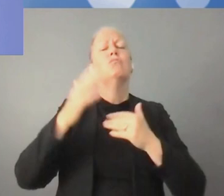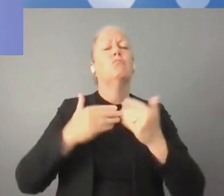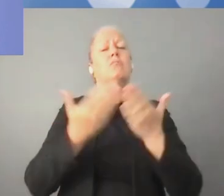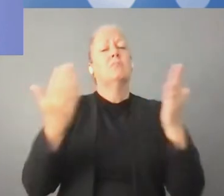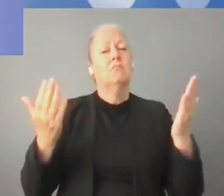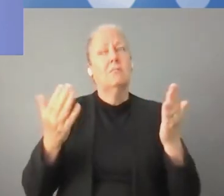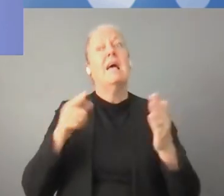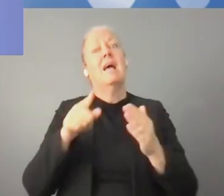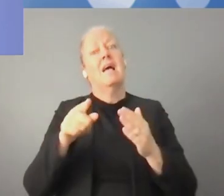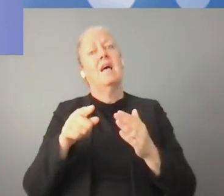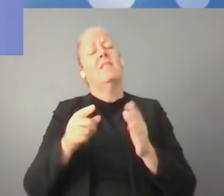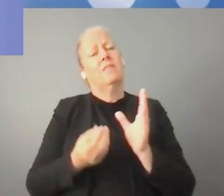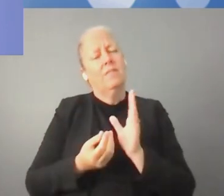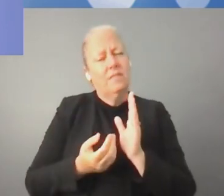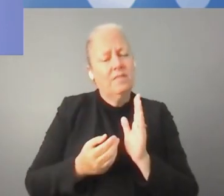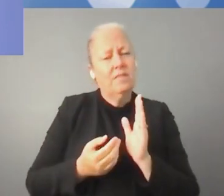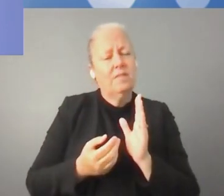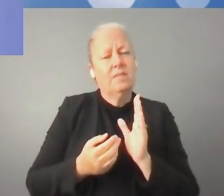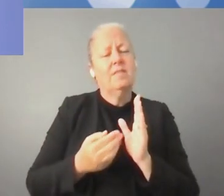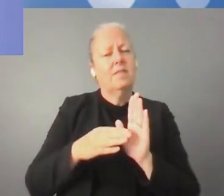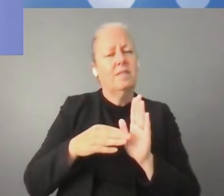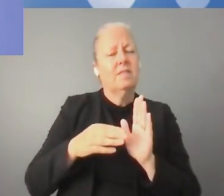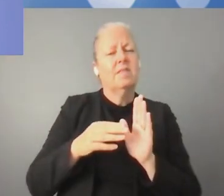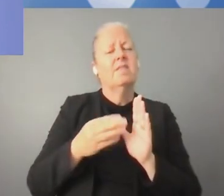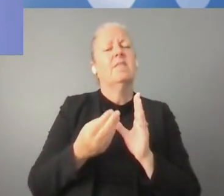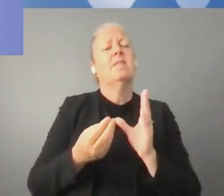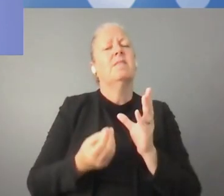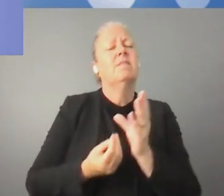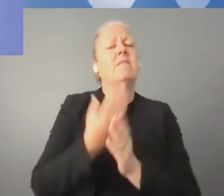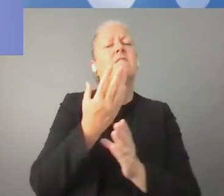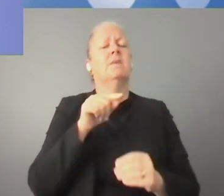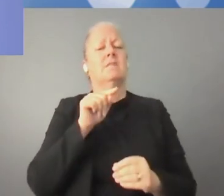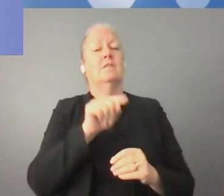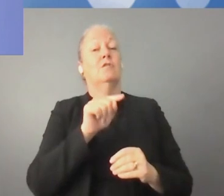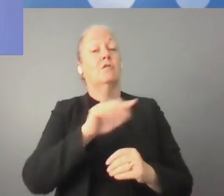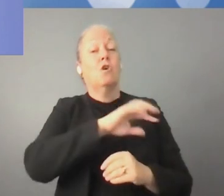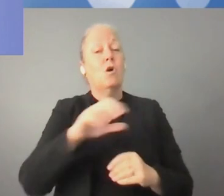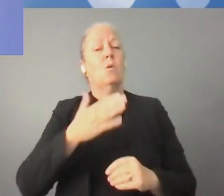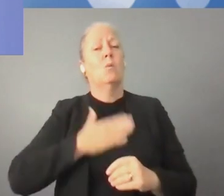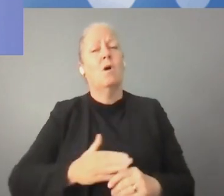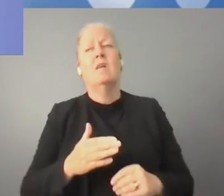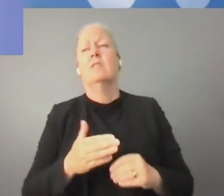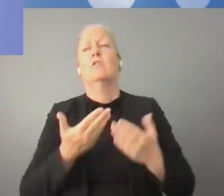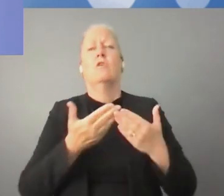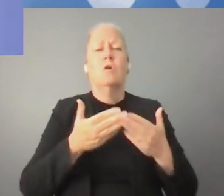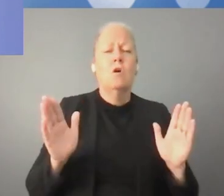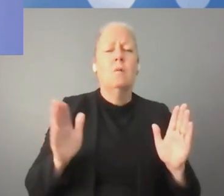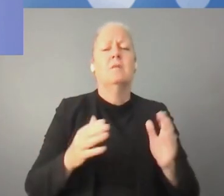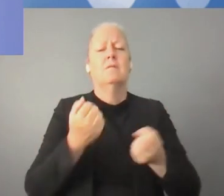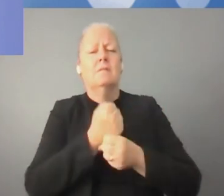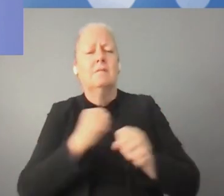لجميع الإنترنت الواقي المنفتح والحر وليس الإنترنت المنطوي على نفسه